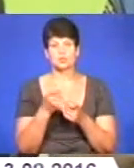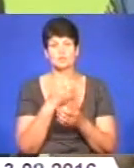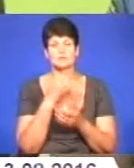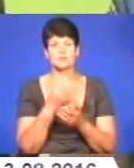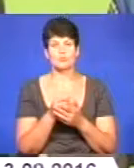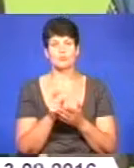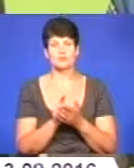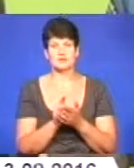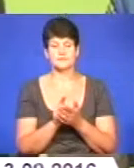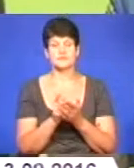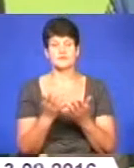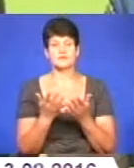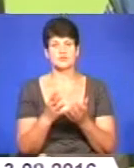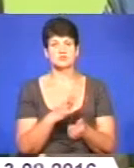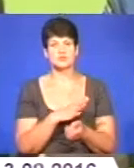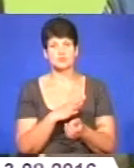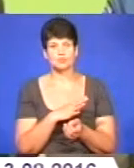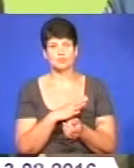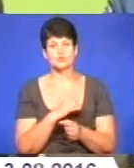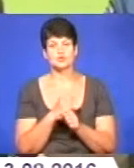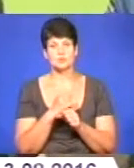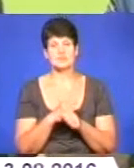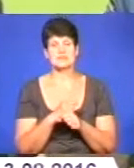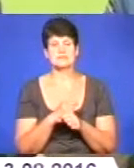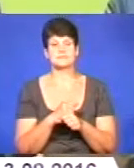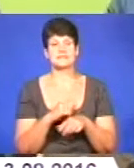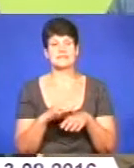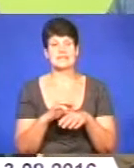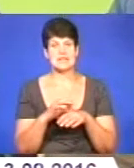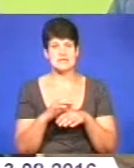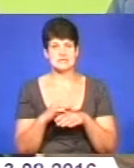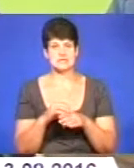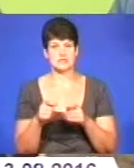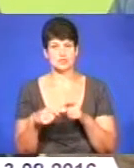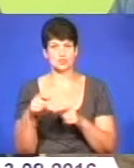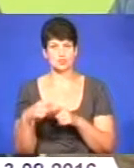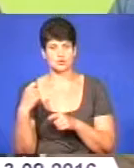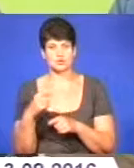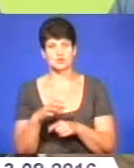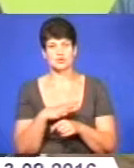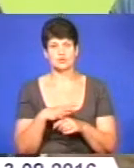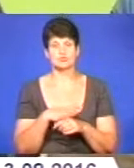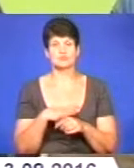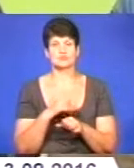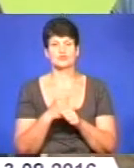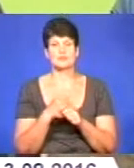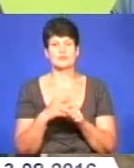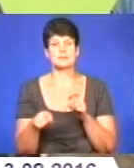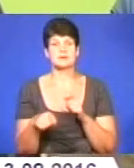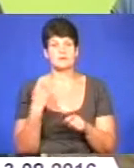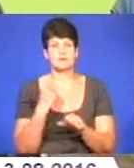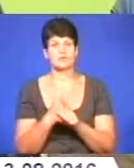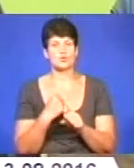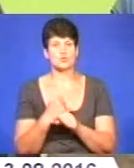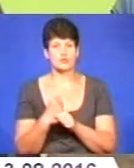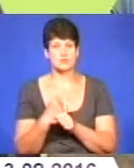повинні встановити, чи були спричинені комусь тілесні ушкодження, чи було спричинено зрив роботи, чи було